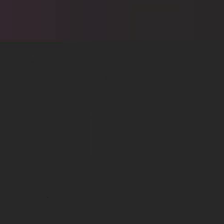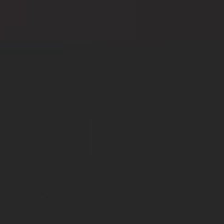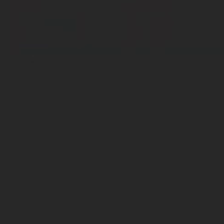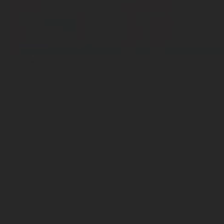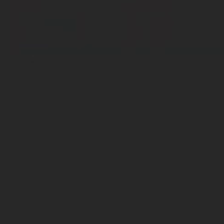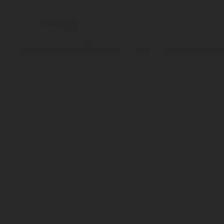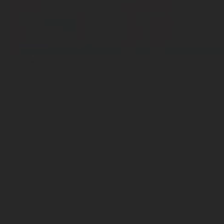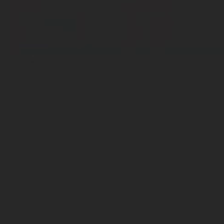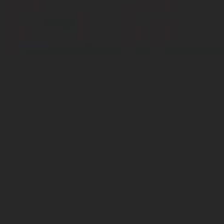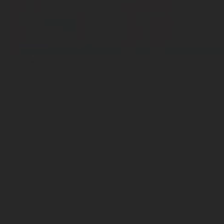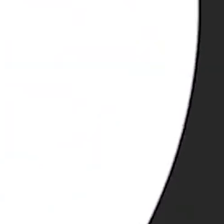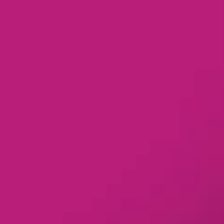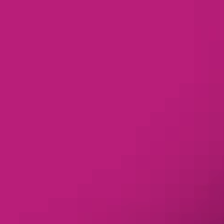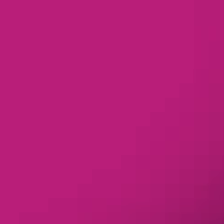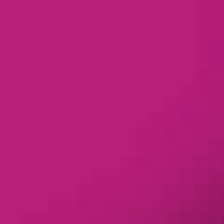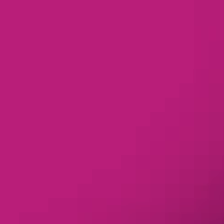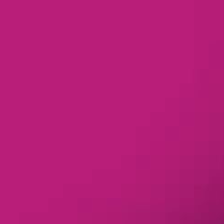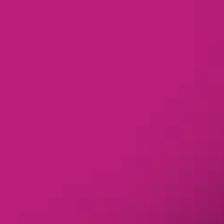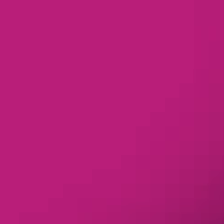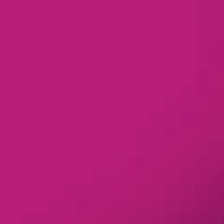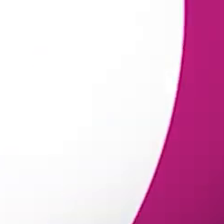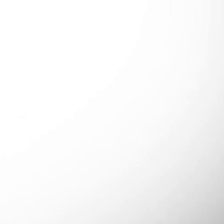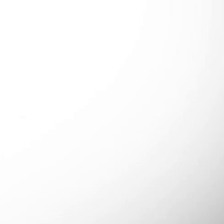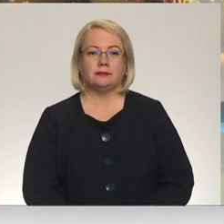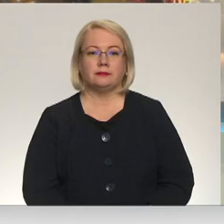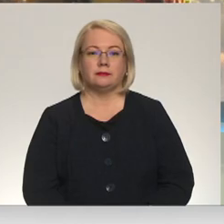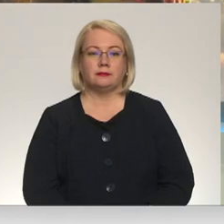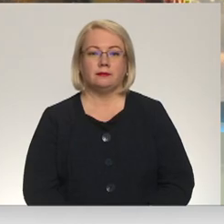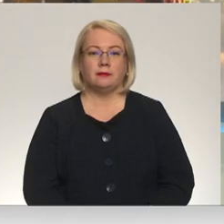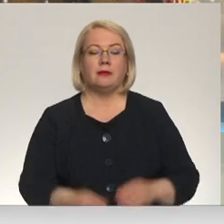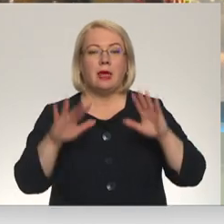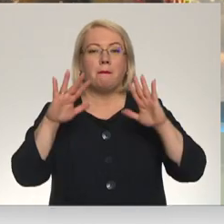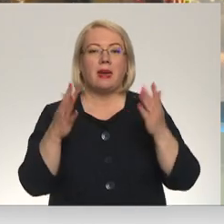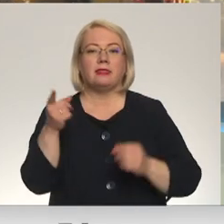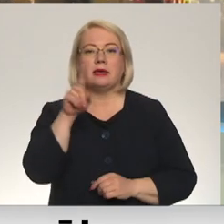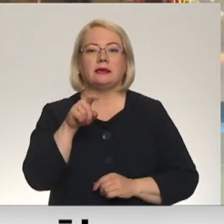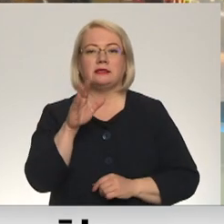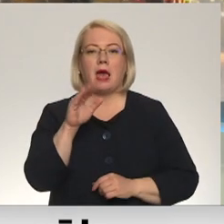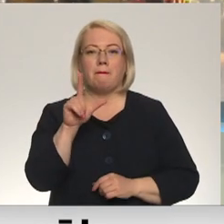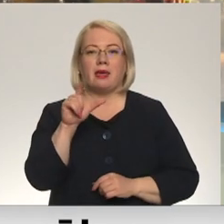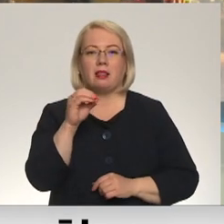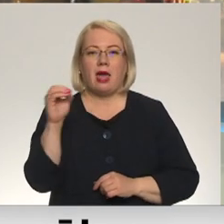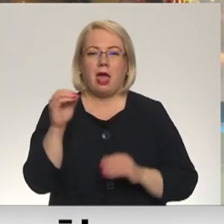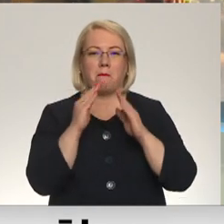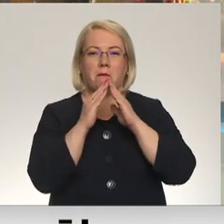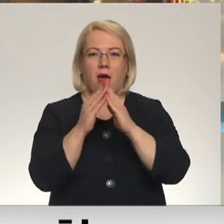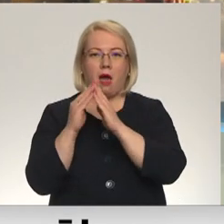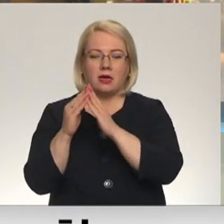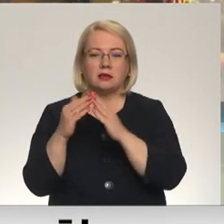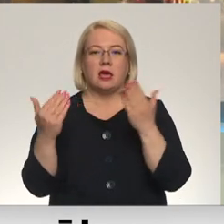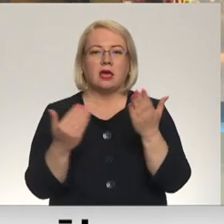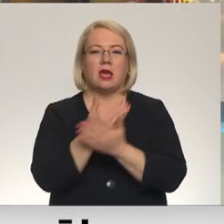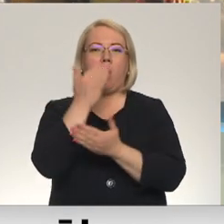Re, visi ēters ir te! Bet sabēlē vairākas mājas pašlaik iegūst jaunu